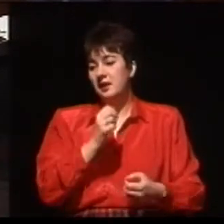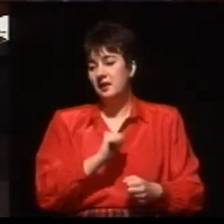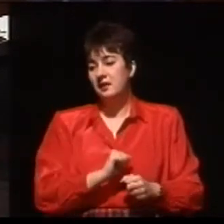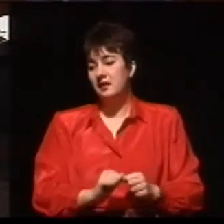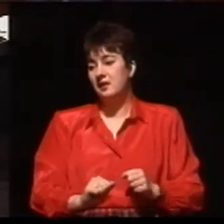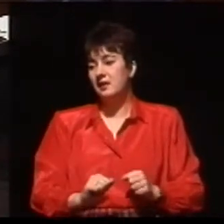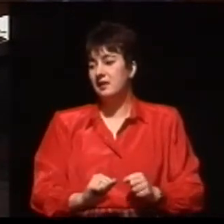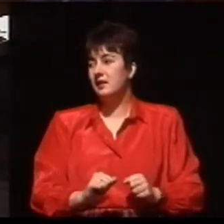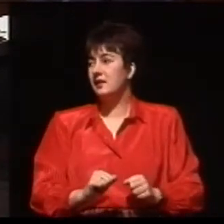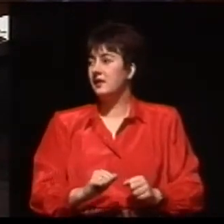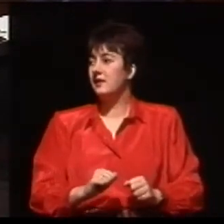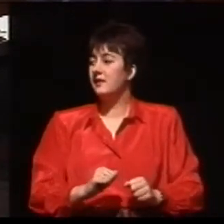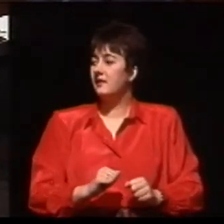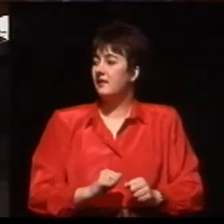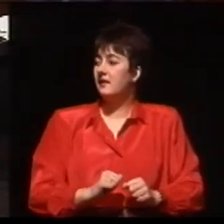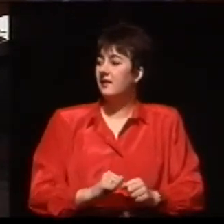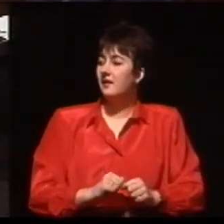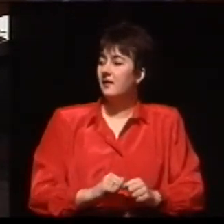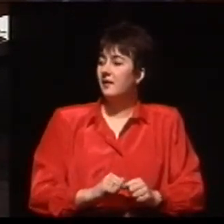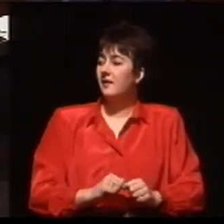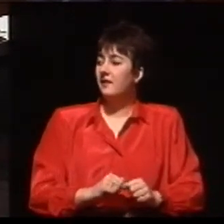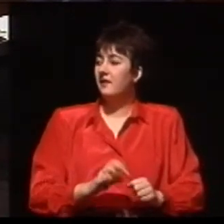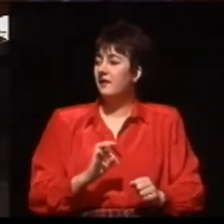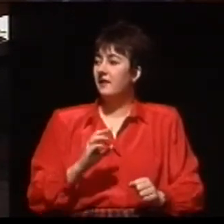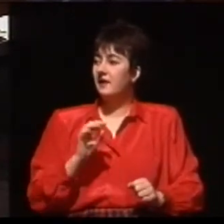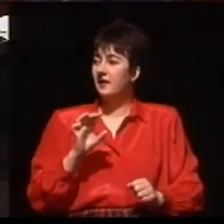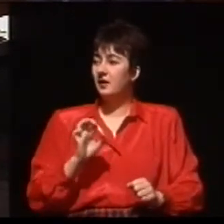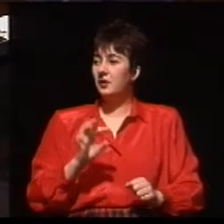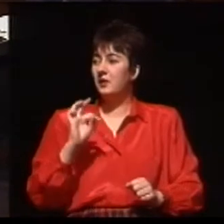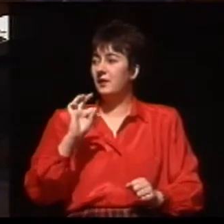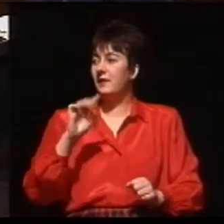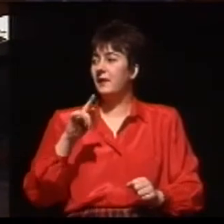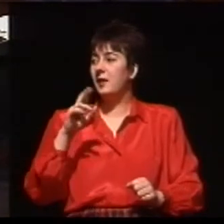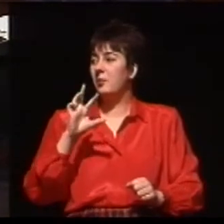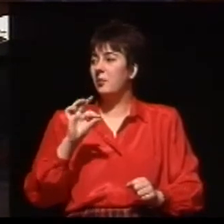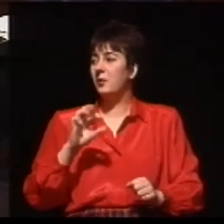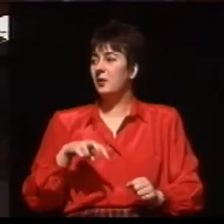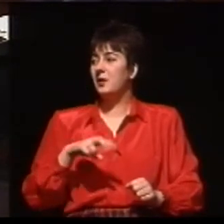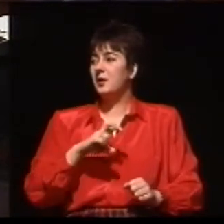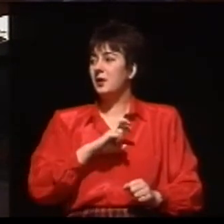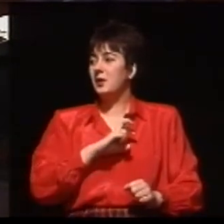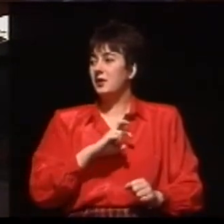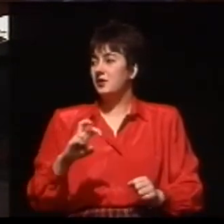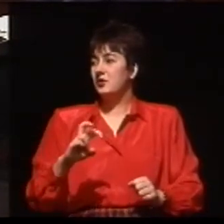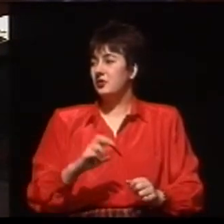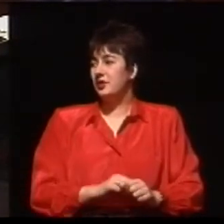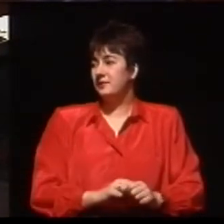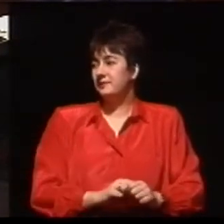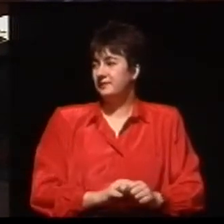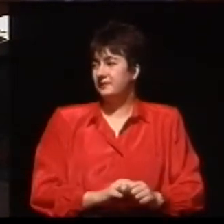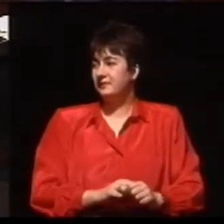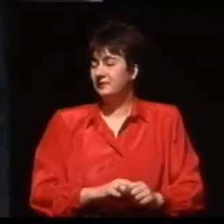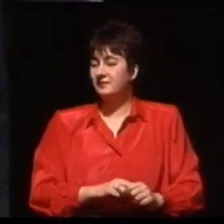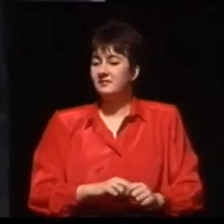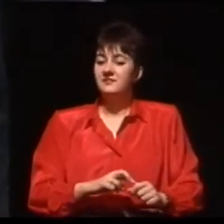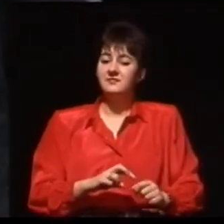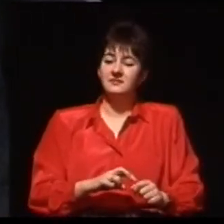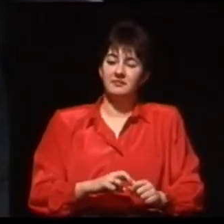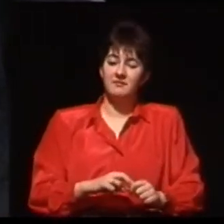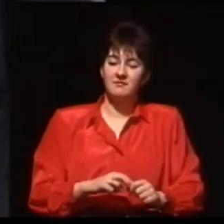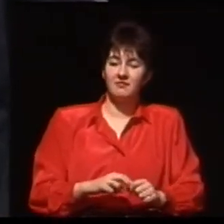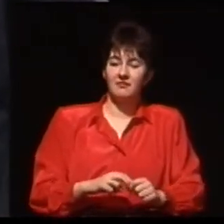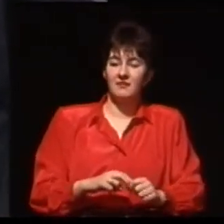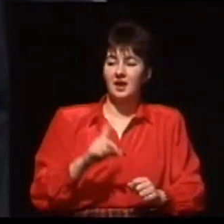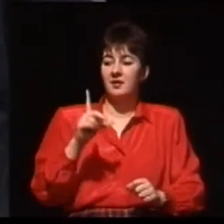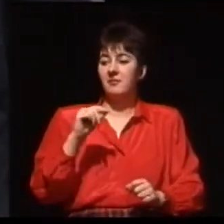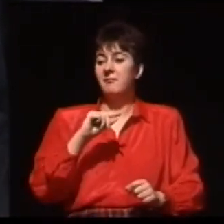studentem pomogła, bądź zaważyła na karierze pana profesora? Dziękuję bardzo. Dziękuję panom bardzo za pytanie. Ja myślę, że